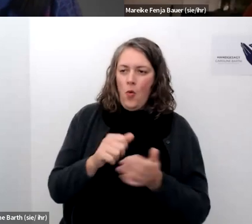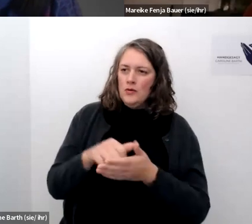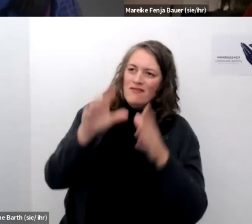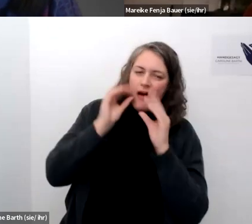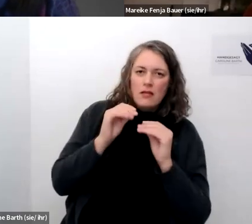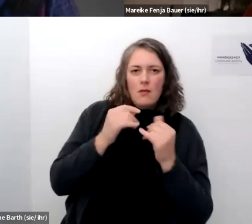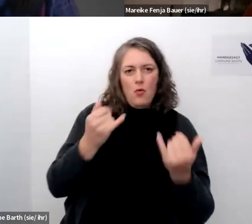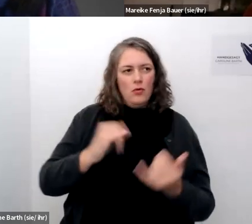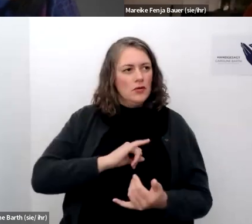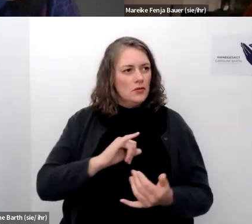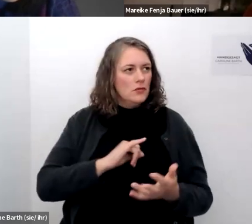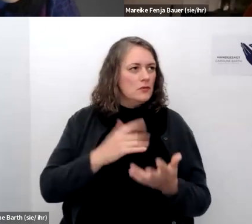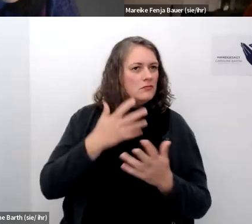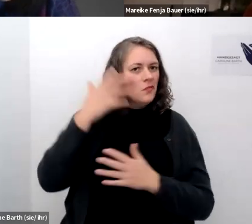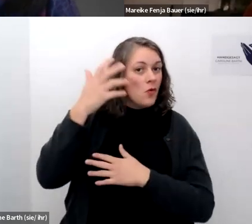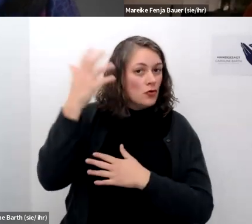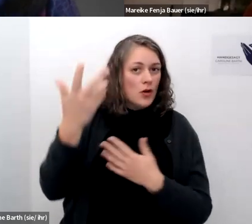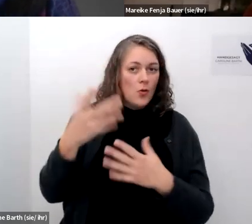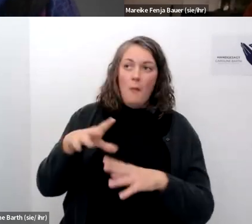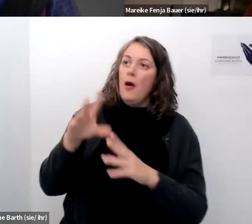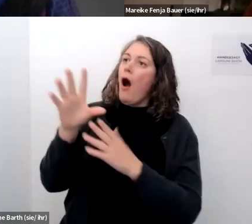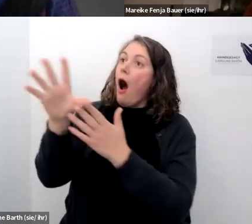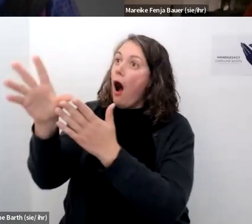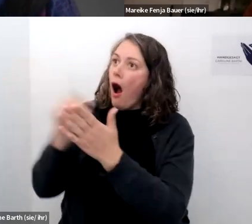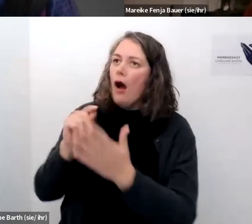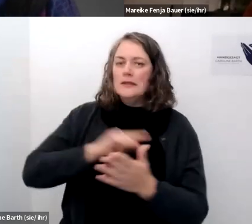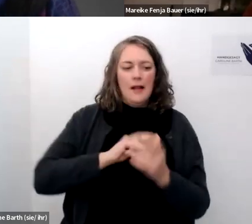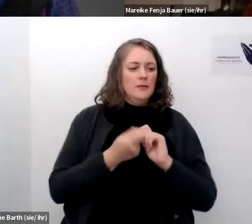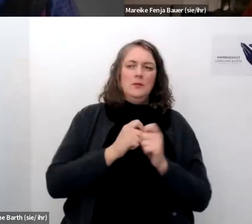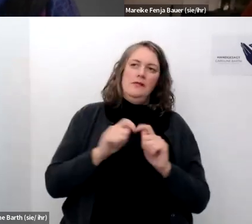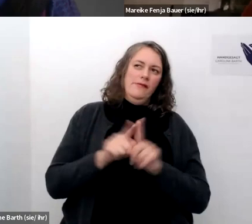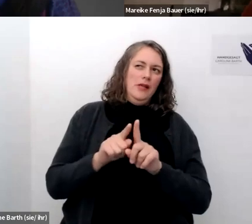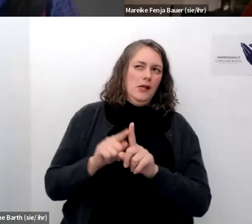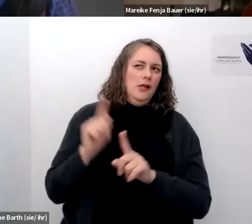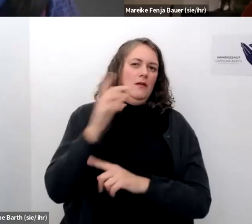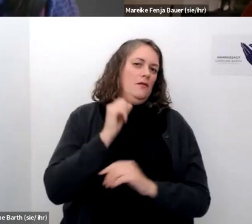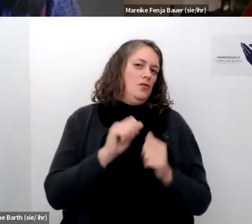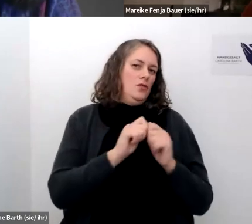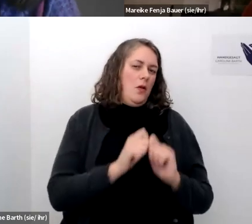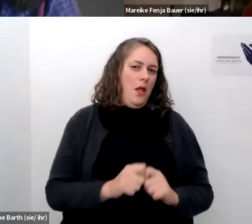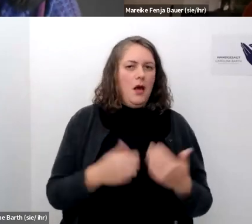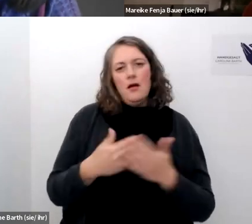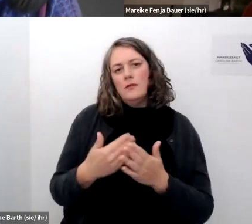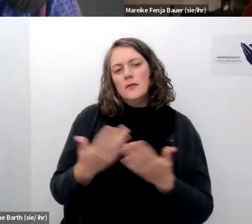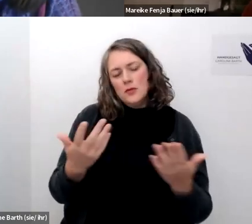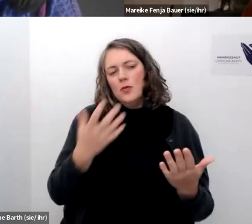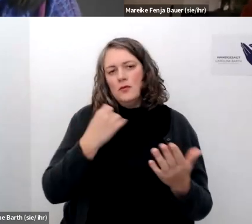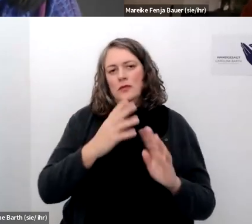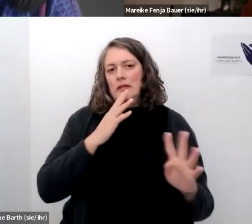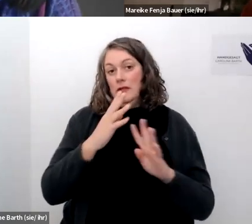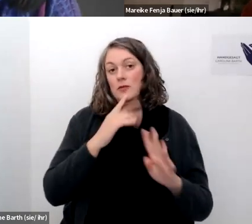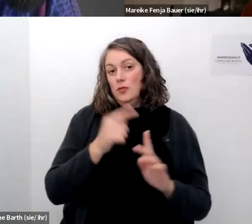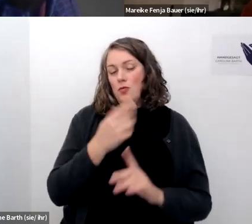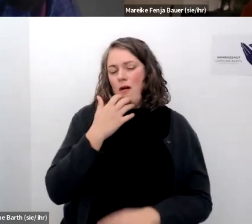identitätsvorstellungen vielleicht auch annehmen sozusagen muss ich ins gespräch mit nutzer entreten deswegen hoffe ich sehr dass ich das im